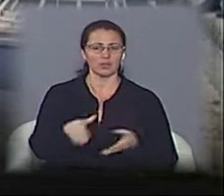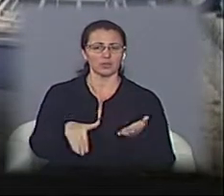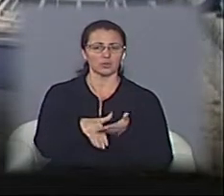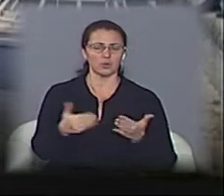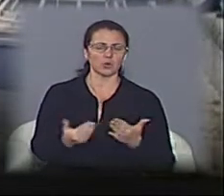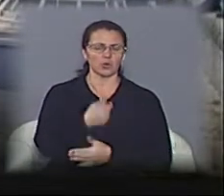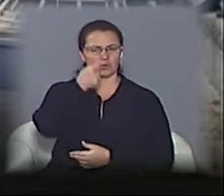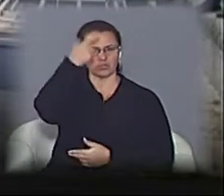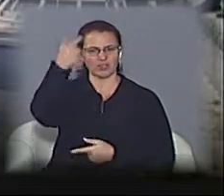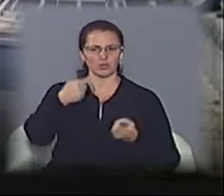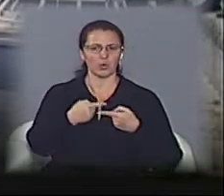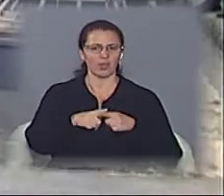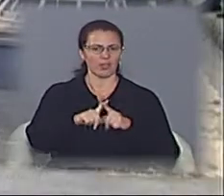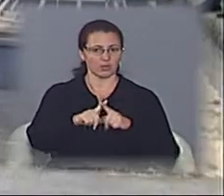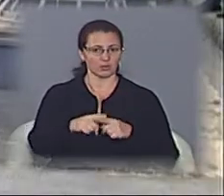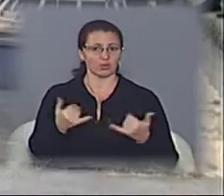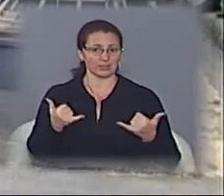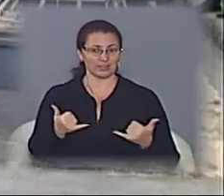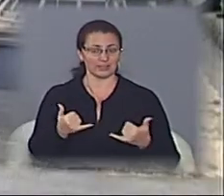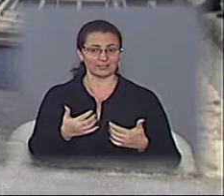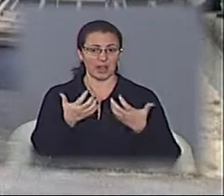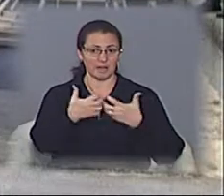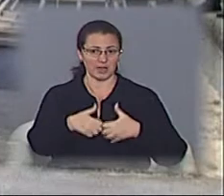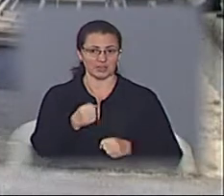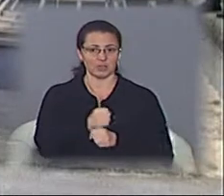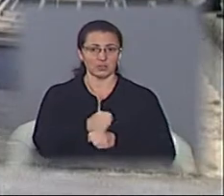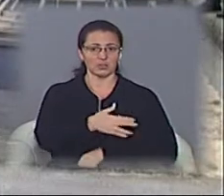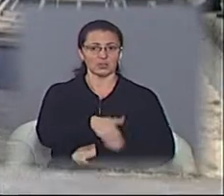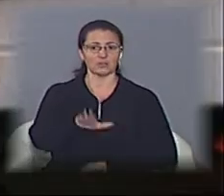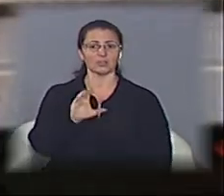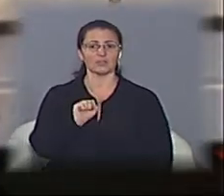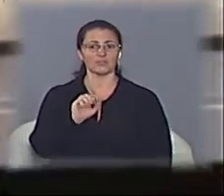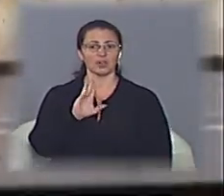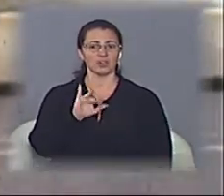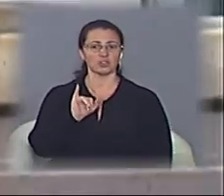чеської технології. Зараз ця машина працює на вулиці Джорджа Вашингтона.